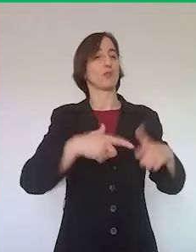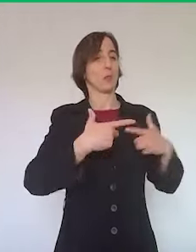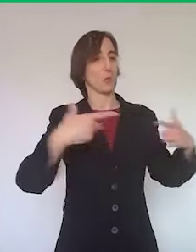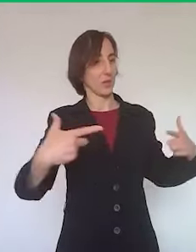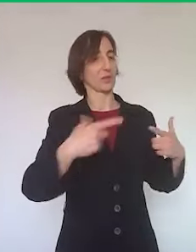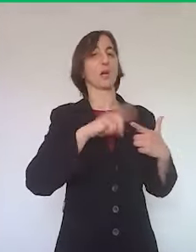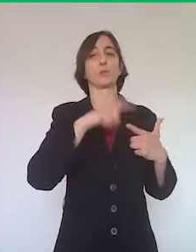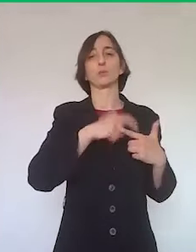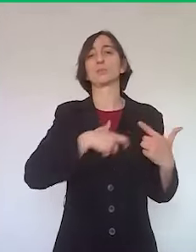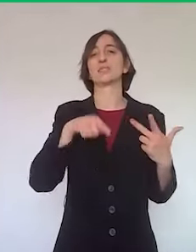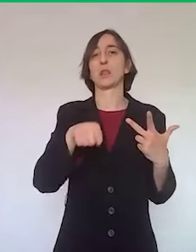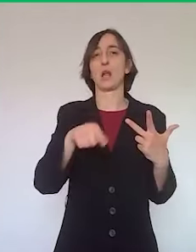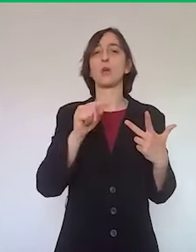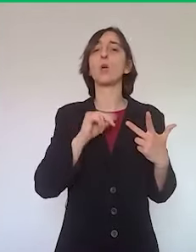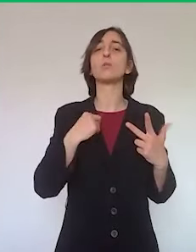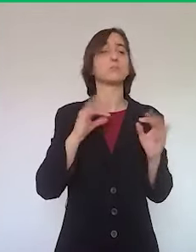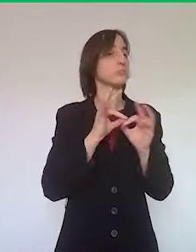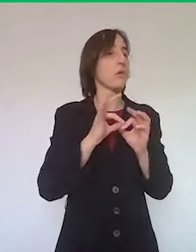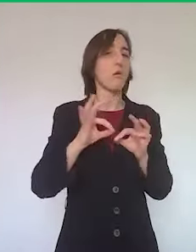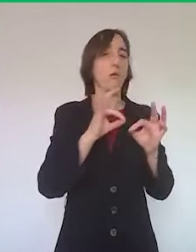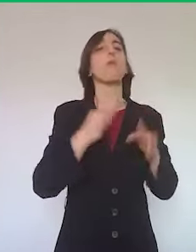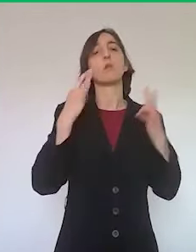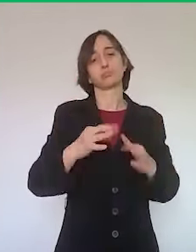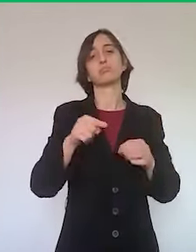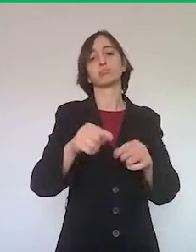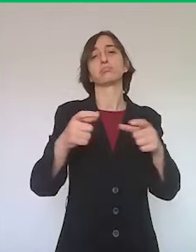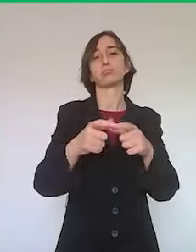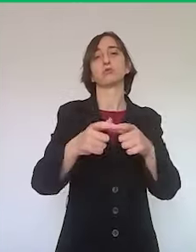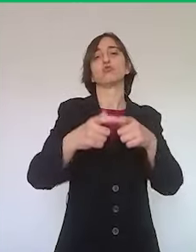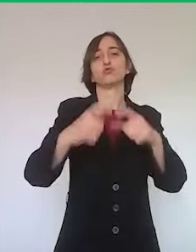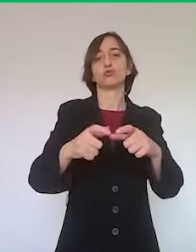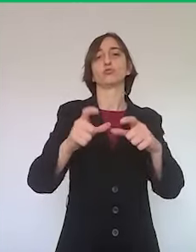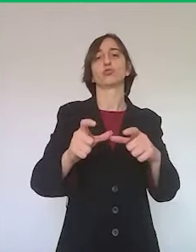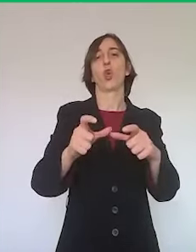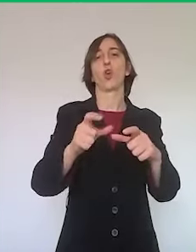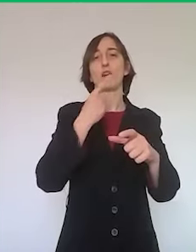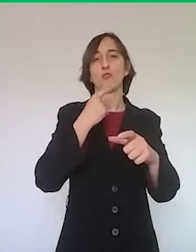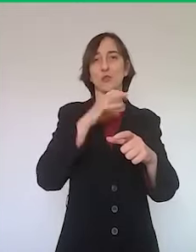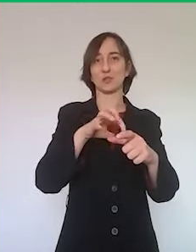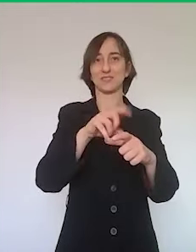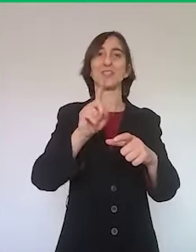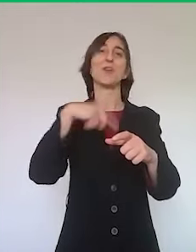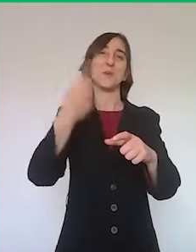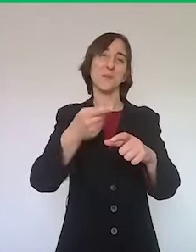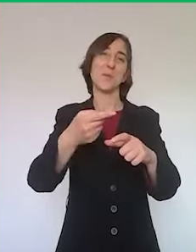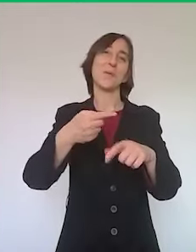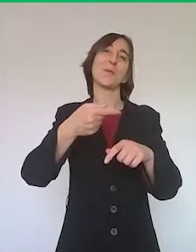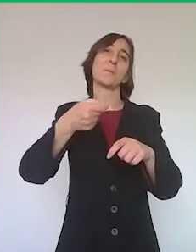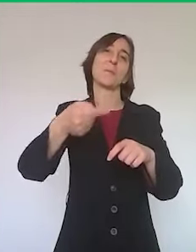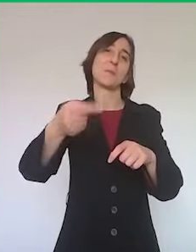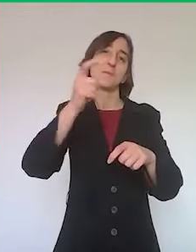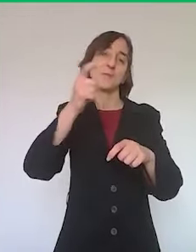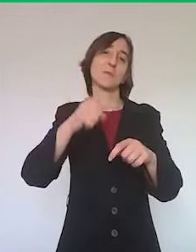zona rossa, poi lo abbiamo riallineato alle province di Piacenza e di Rimini che ricordavo,